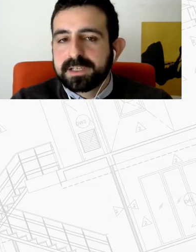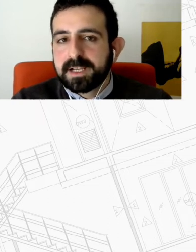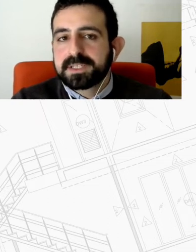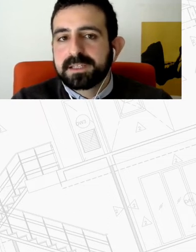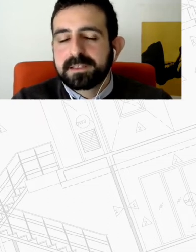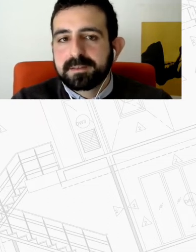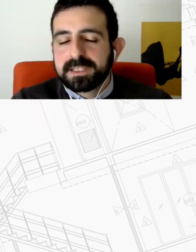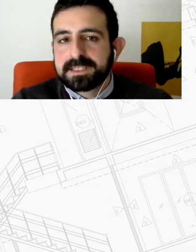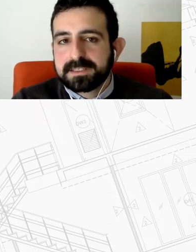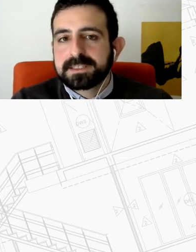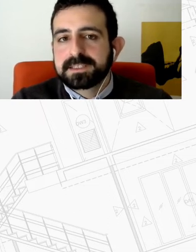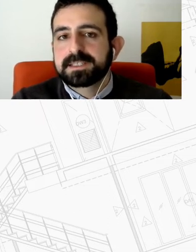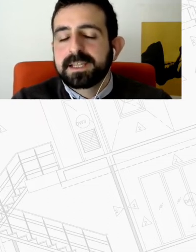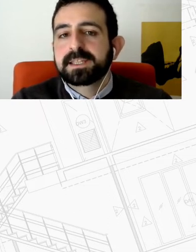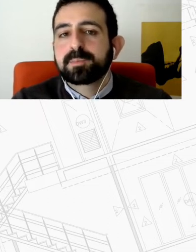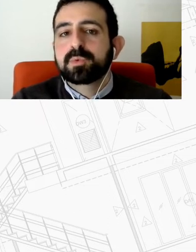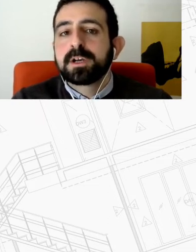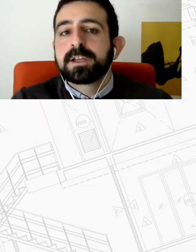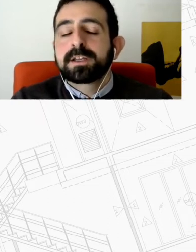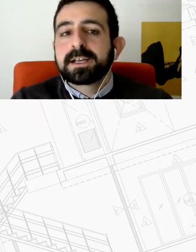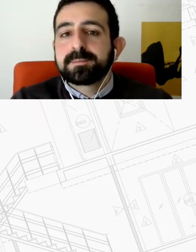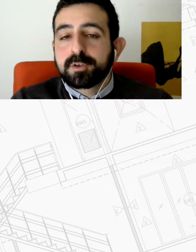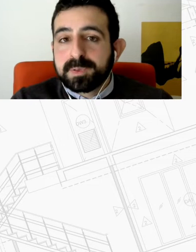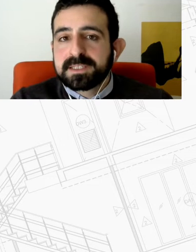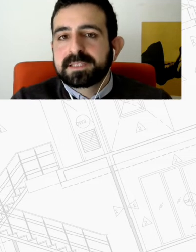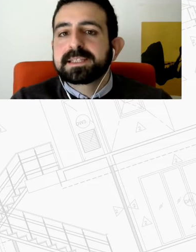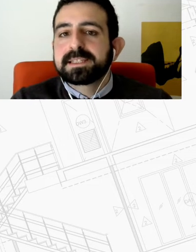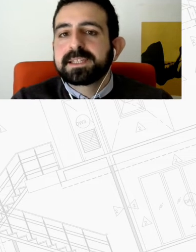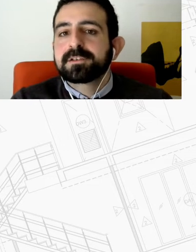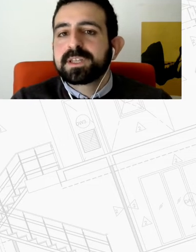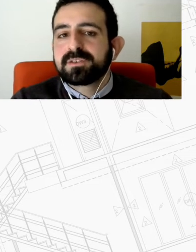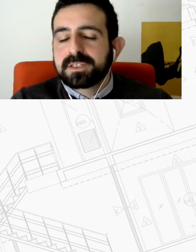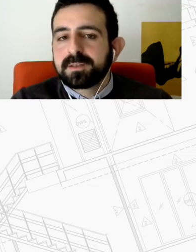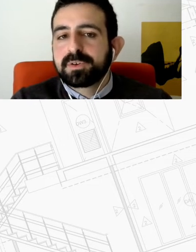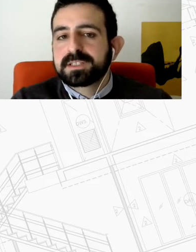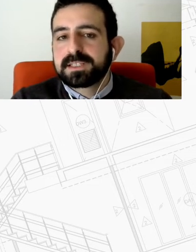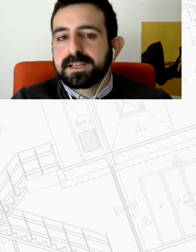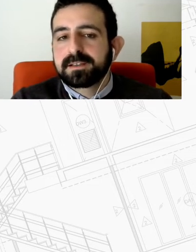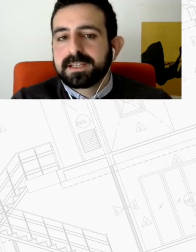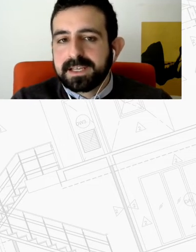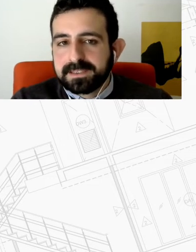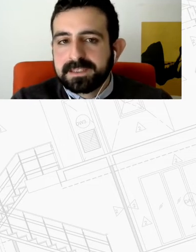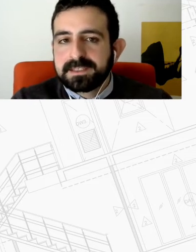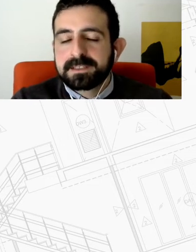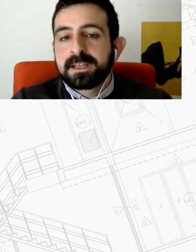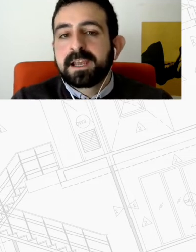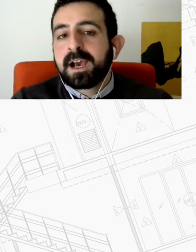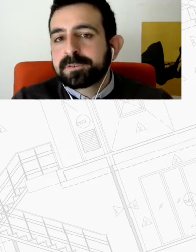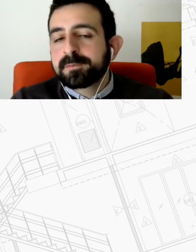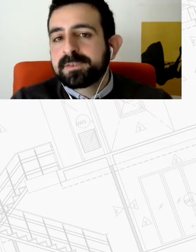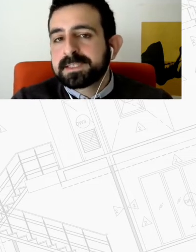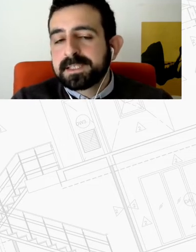νομίζω θα μας τον τεριγράψει και η Δήμητρα Ισιατήτσα στη συνέχεια που αντιμετωπίζαμε την κατοικία ως μια ιδιωτική υπόθεση για δεκαετίες